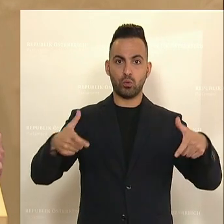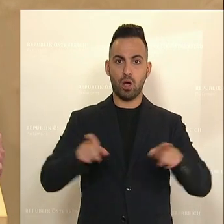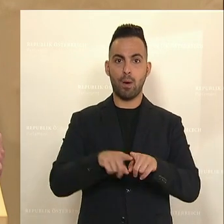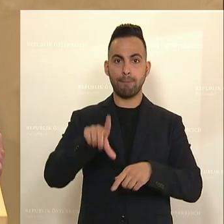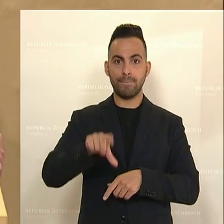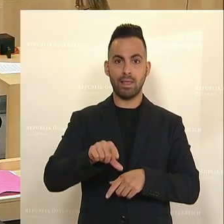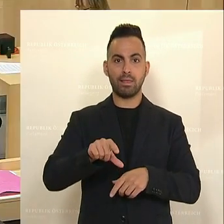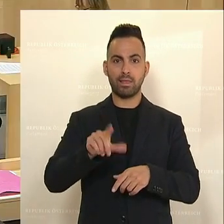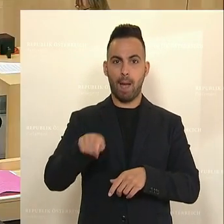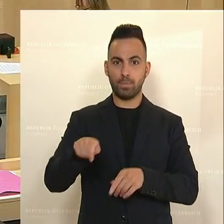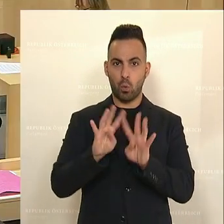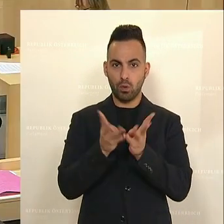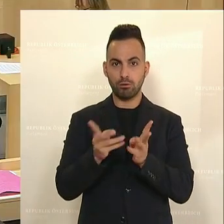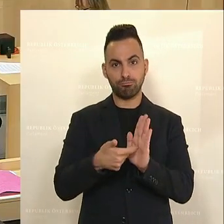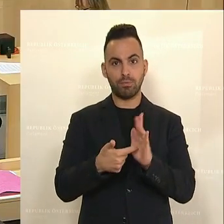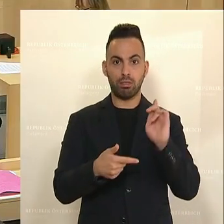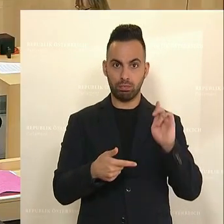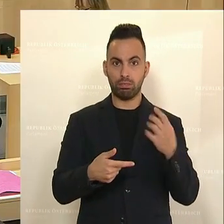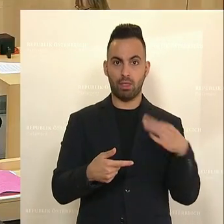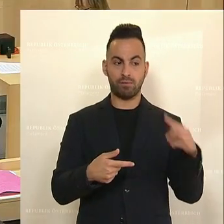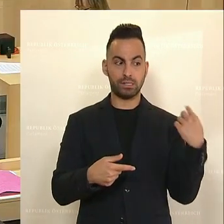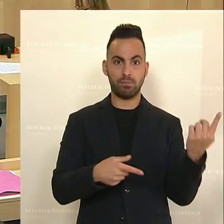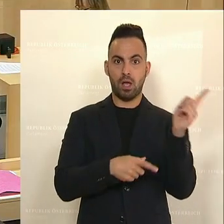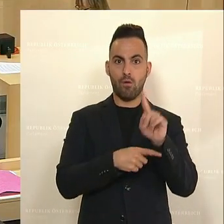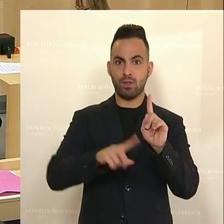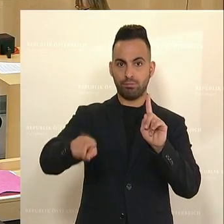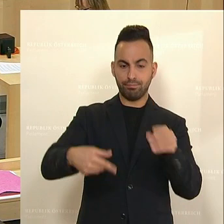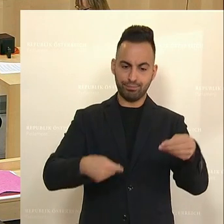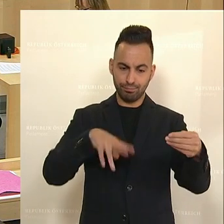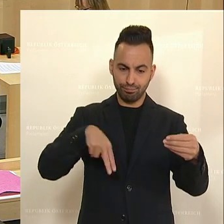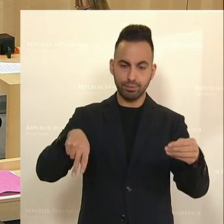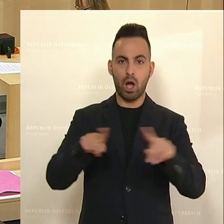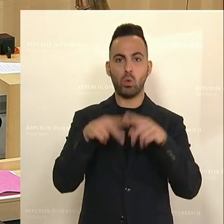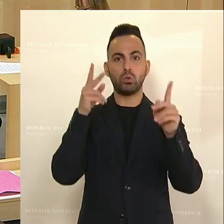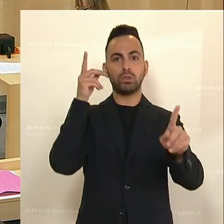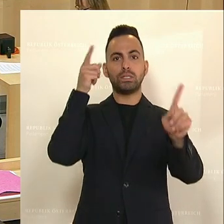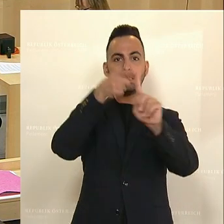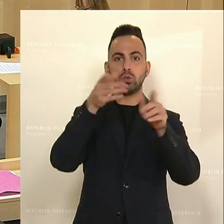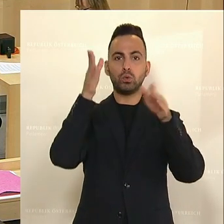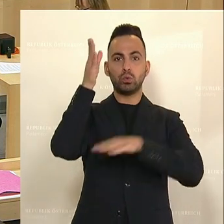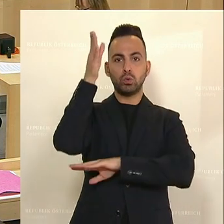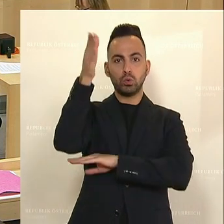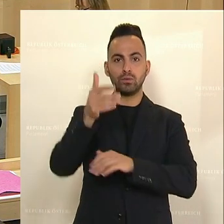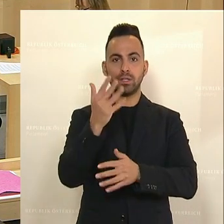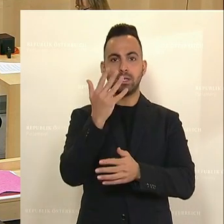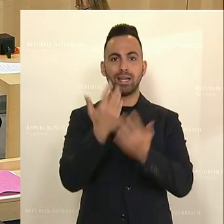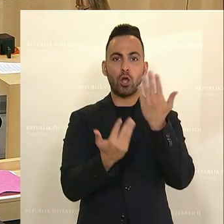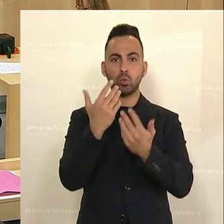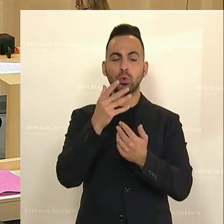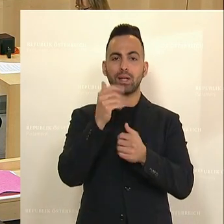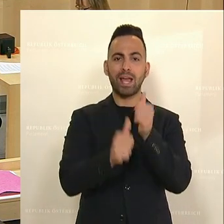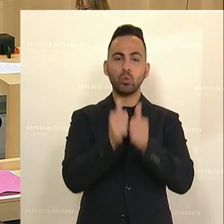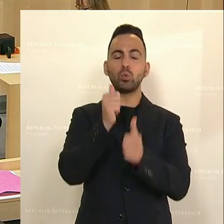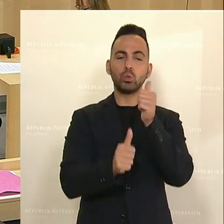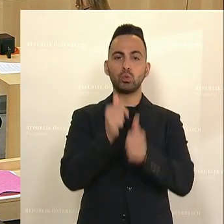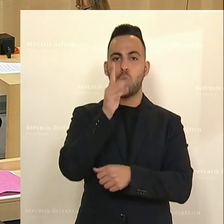Minderheit von Abgeordneten. Aber es geht auch darum, dass wir zukünftig auch für den Rechnungshof mehr in Sicherheit und in die